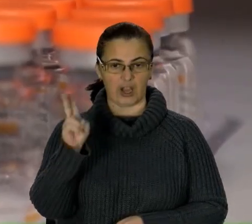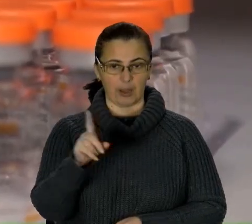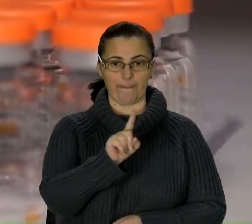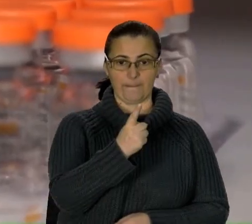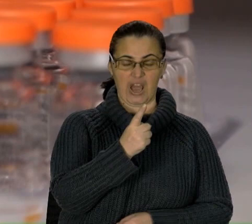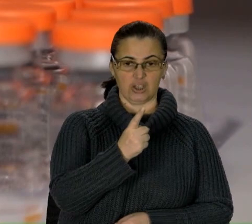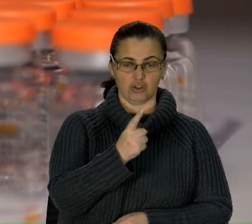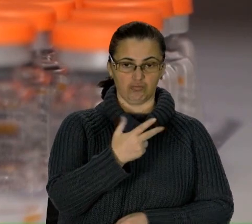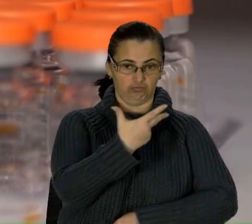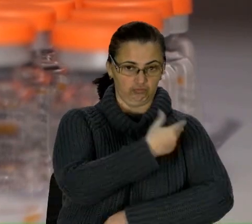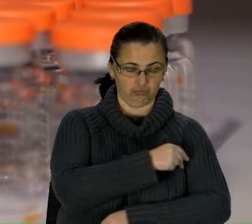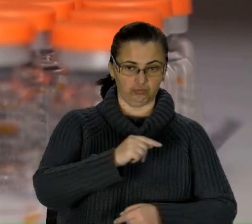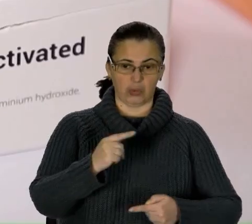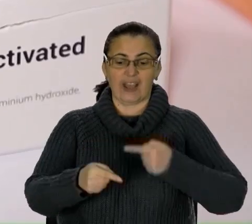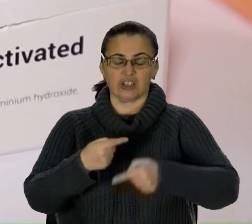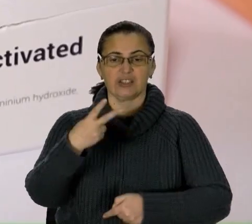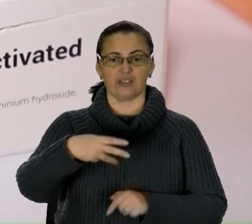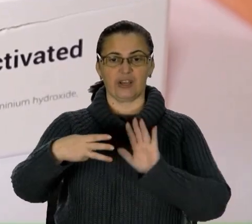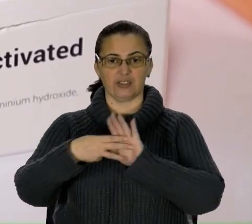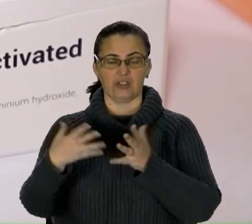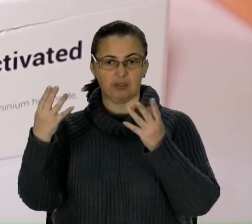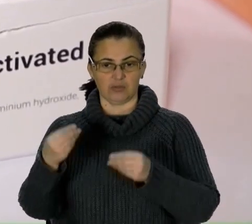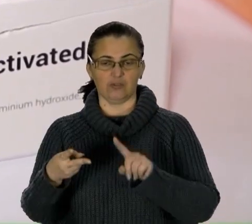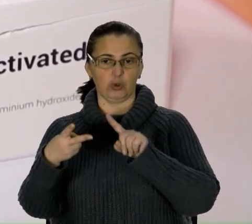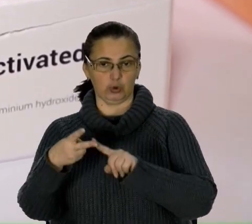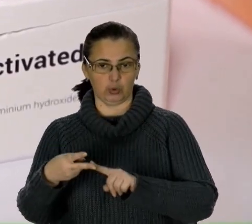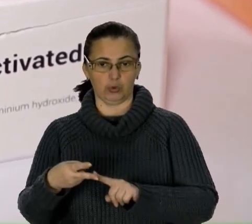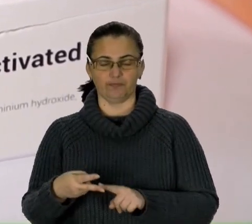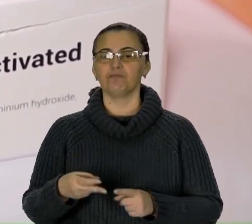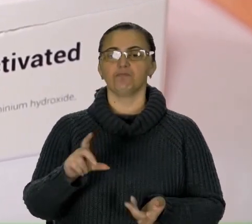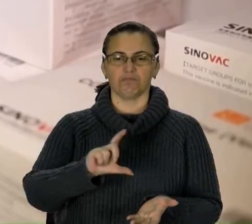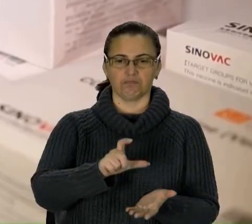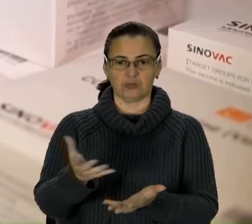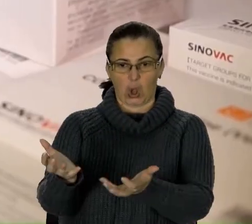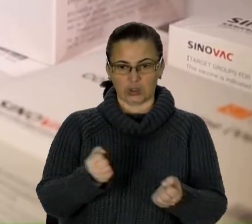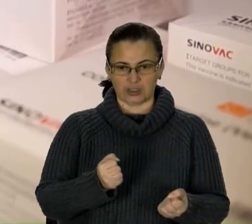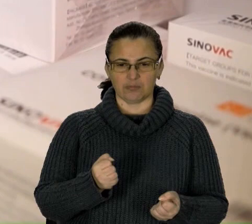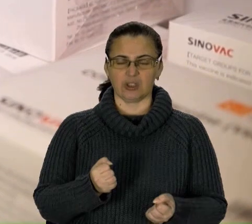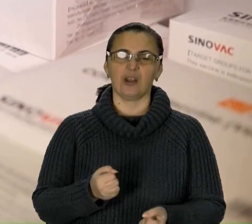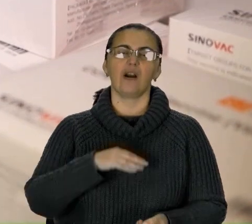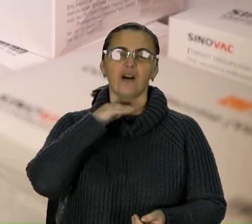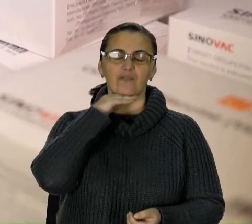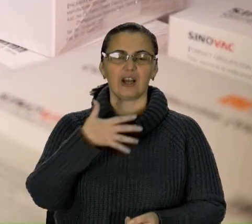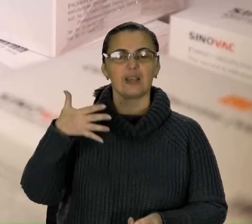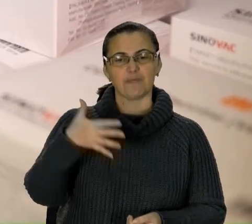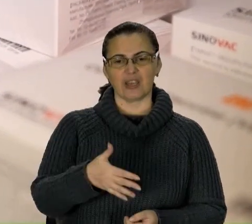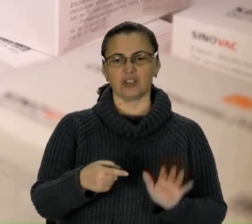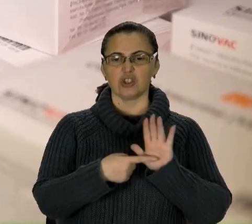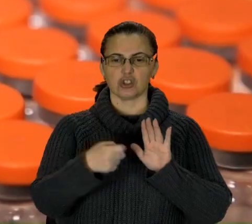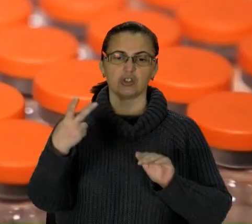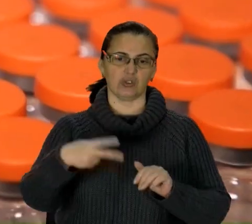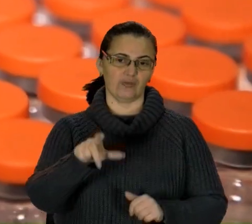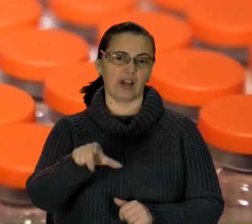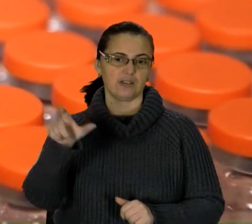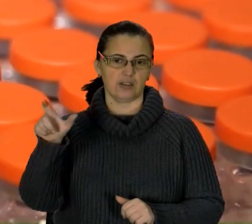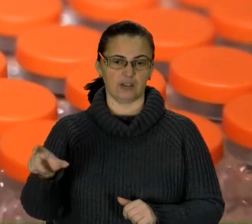28 днів. Ампул, які отримали, вистачить, аби захистити від коронавірусу 5620 осіб із